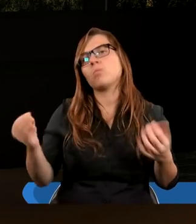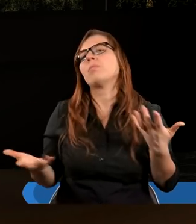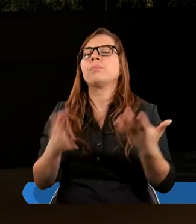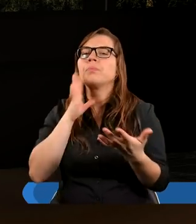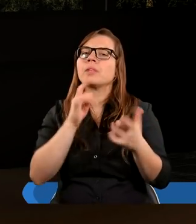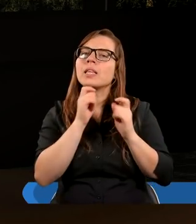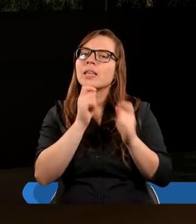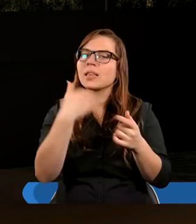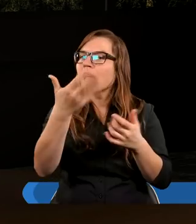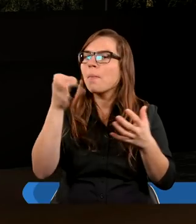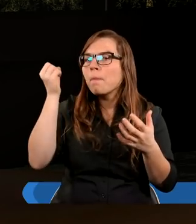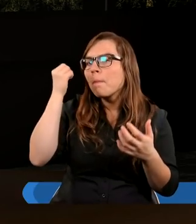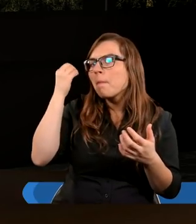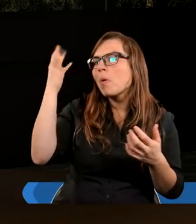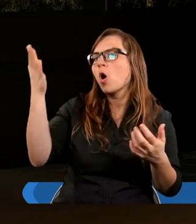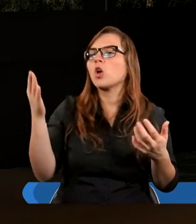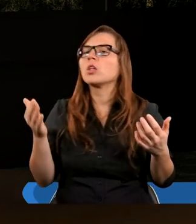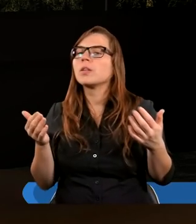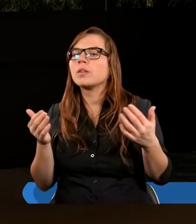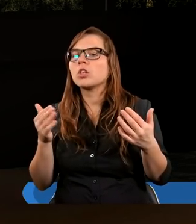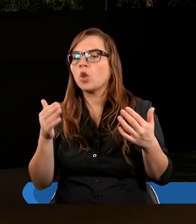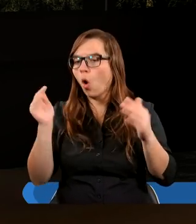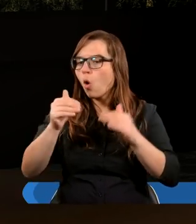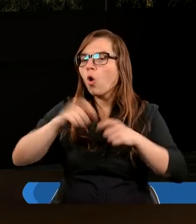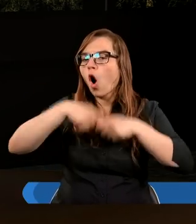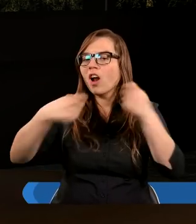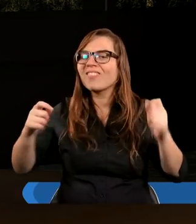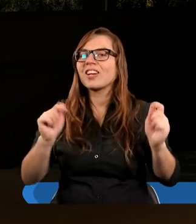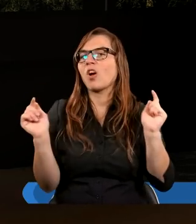dar, taką mądrość też od Boga, jak rozwiązywać konflikty,